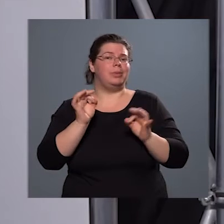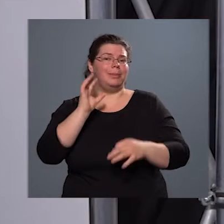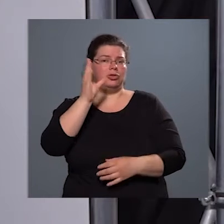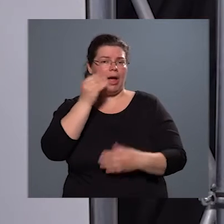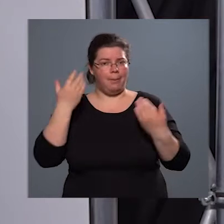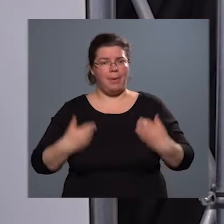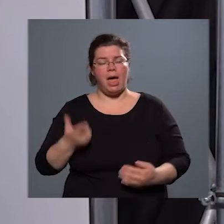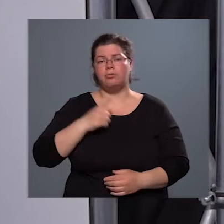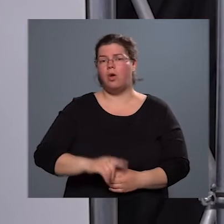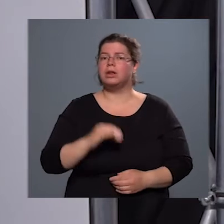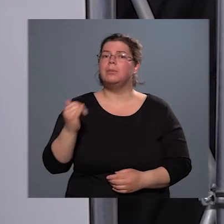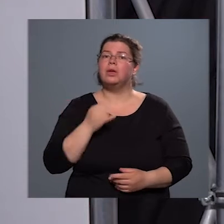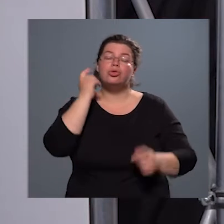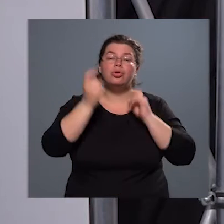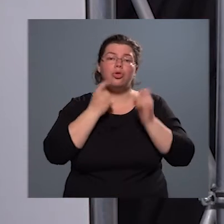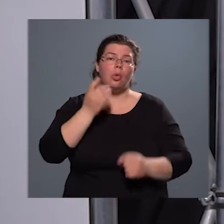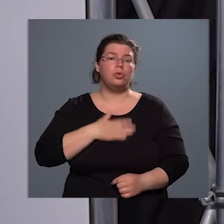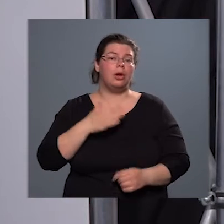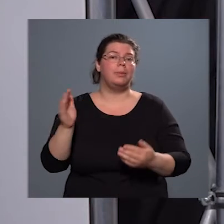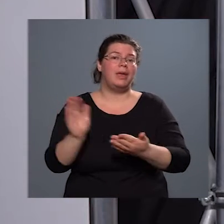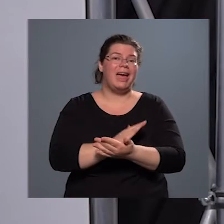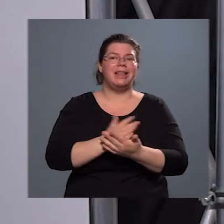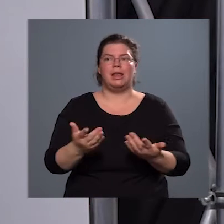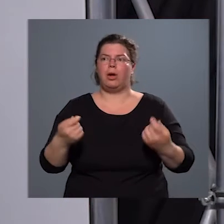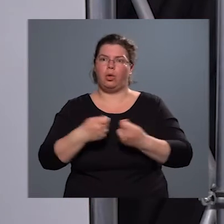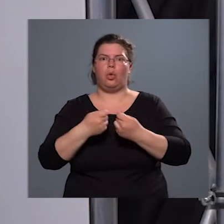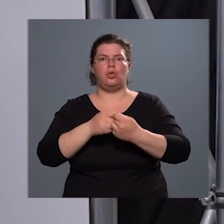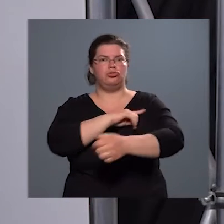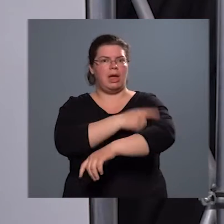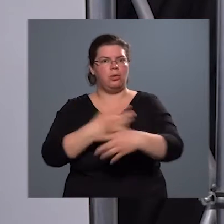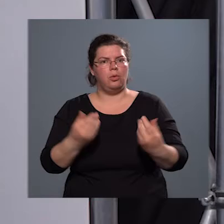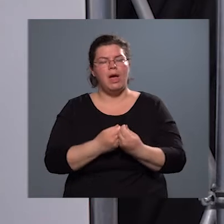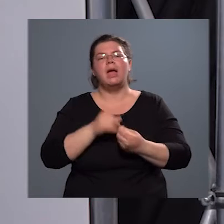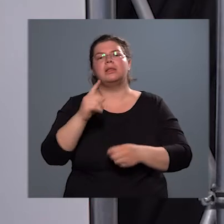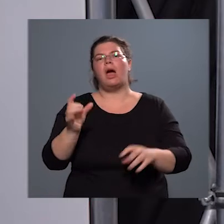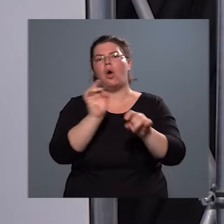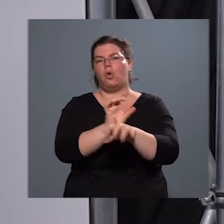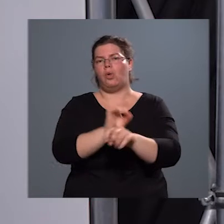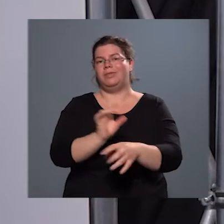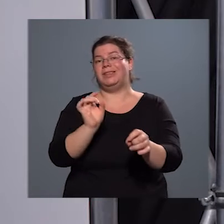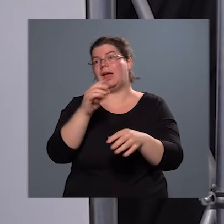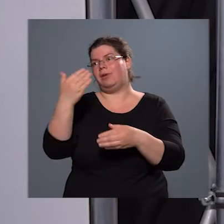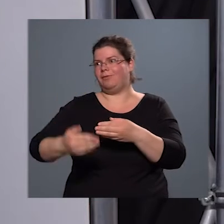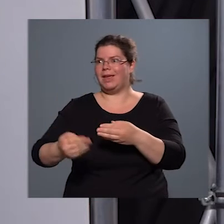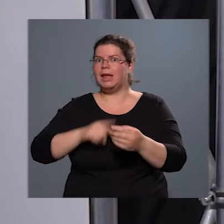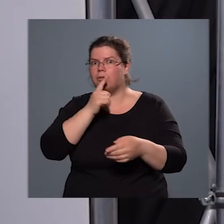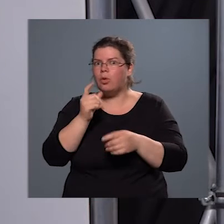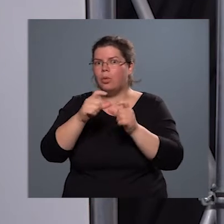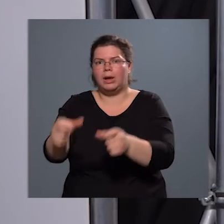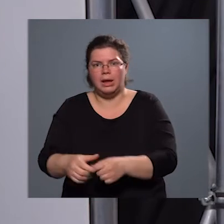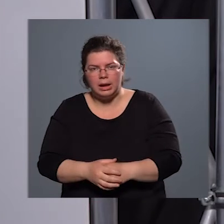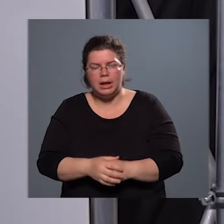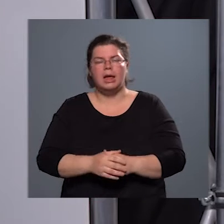voltam, és úgy gondolom, hogy azért egyszer a közös erővel, de a Covid járvány végére fogunk érni, és onnantól pedig